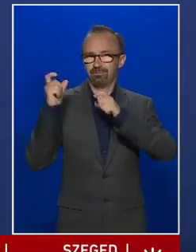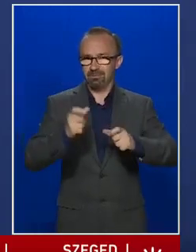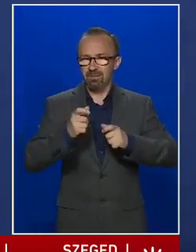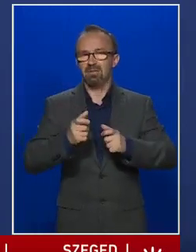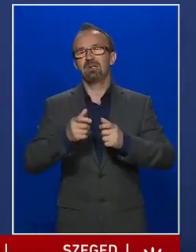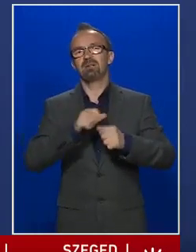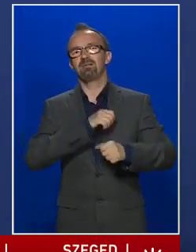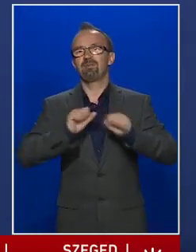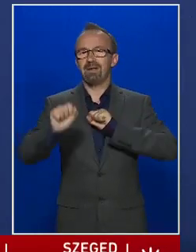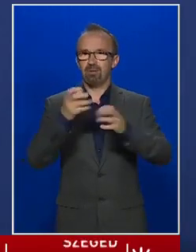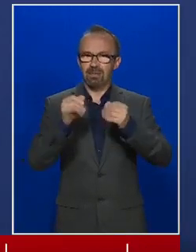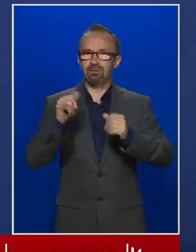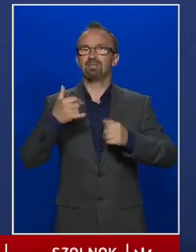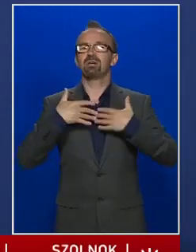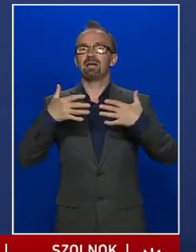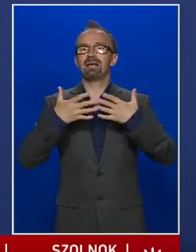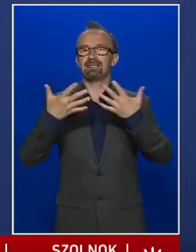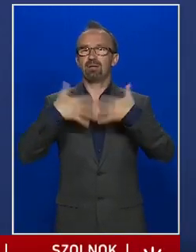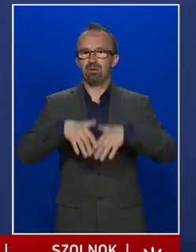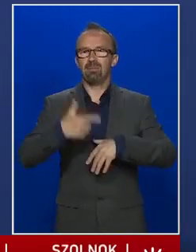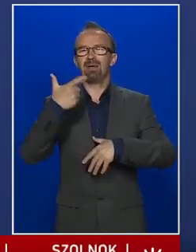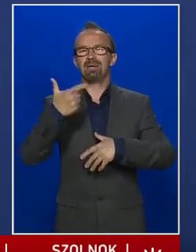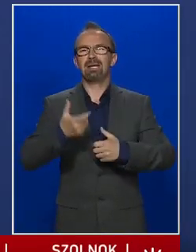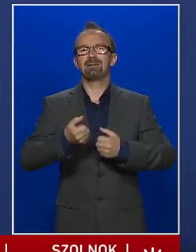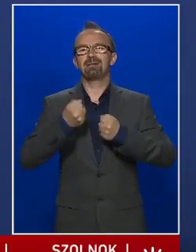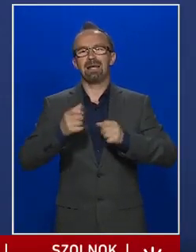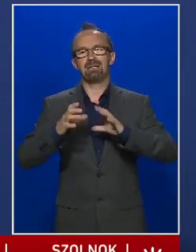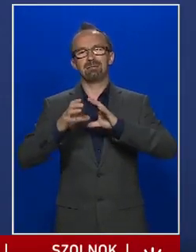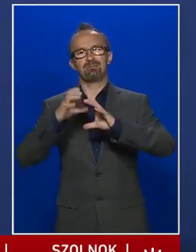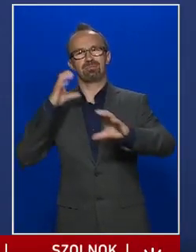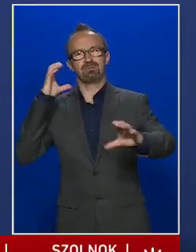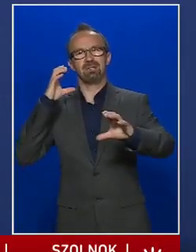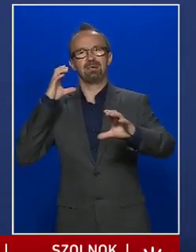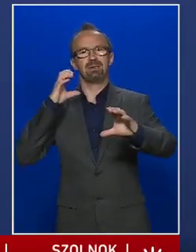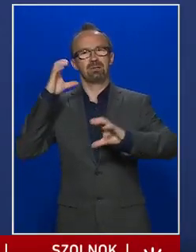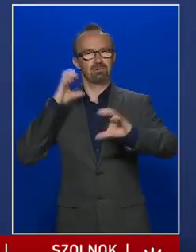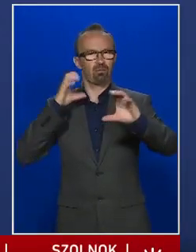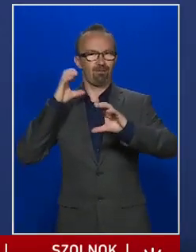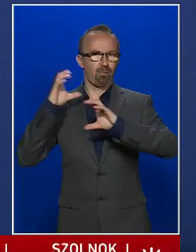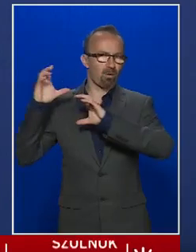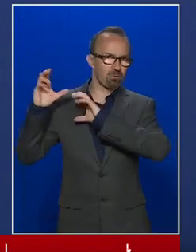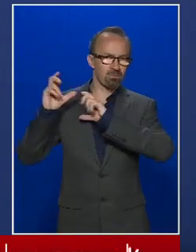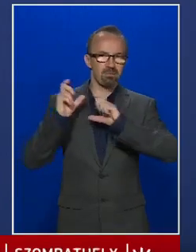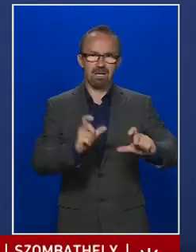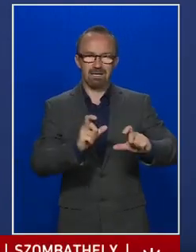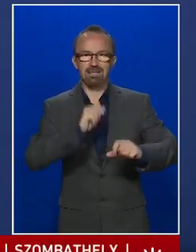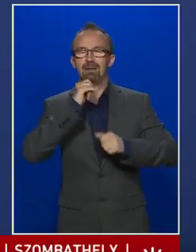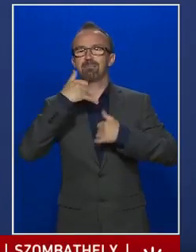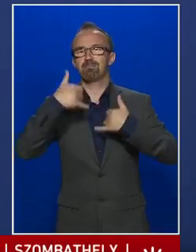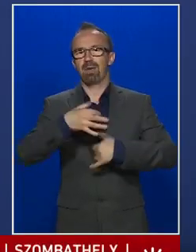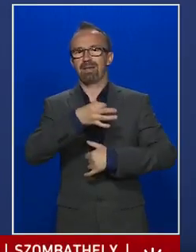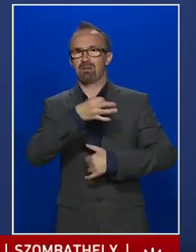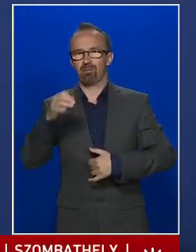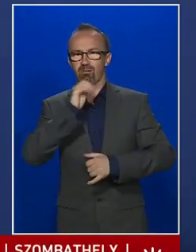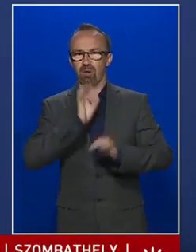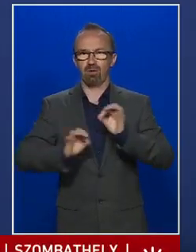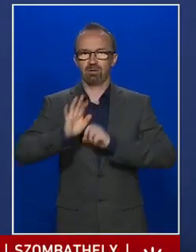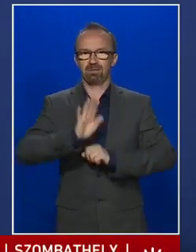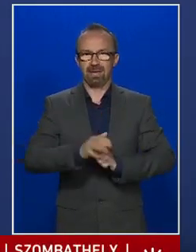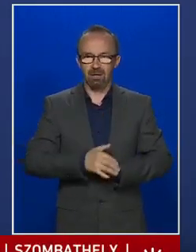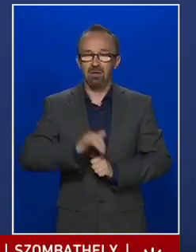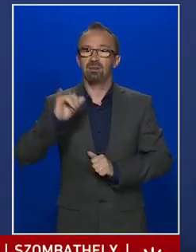lélegeztetőgépek. Két nehez tehergépjárműből álló járműszerelvény érkezik a mai napon hazánkba,